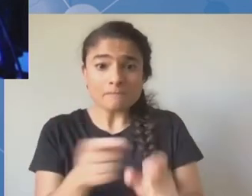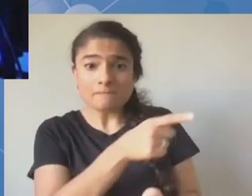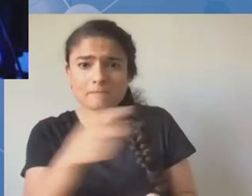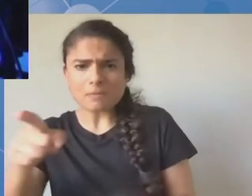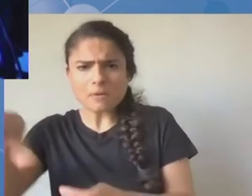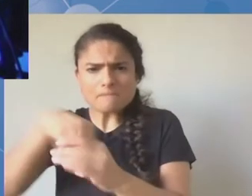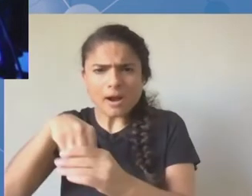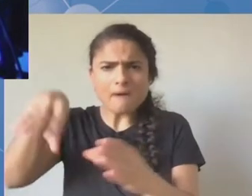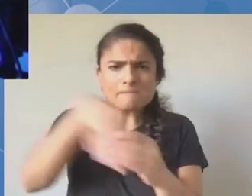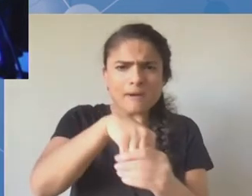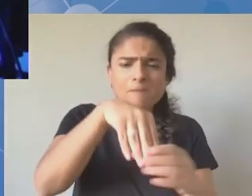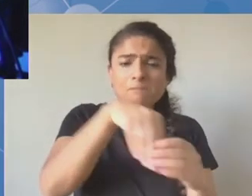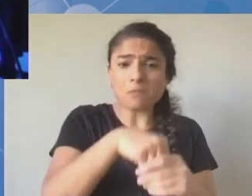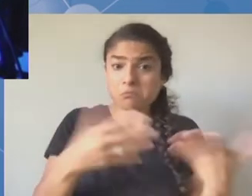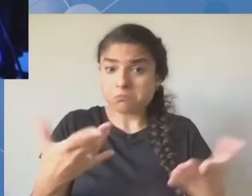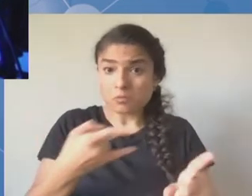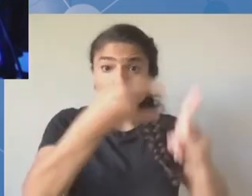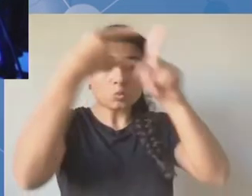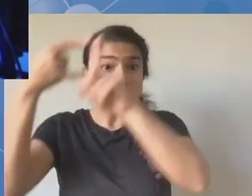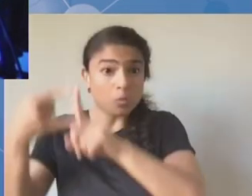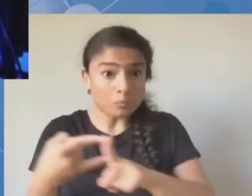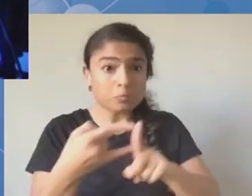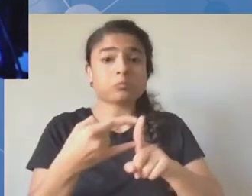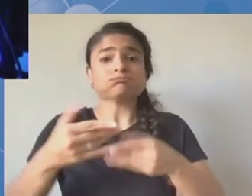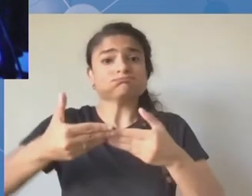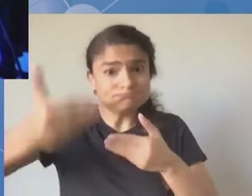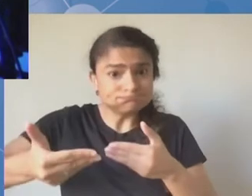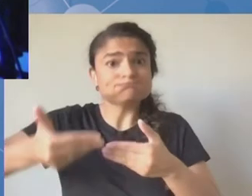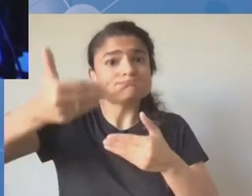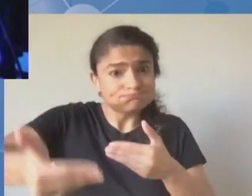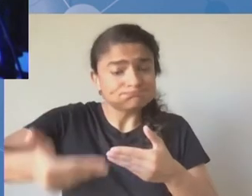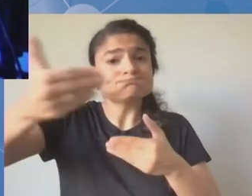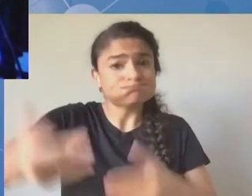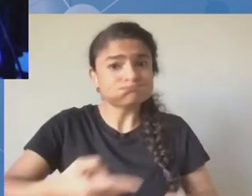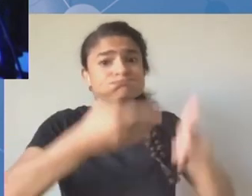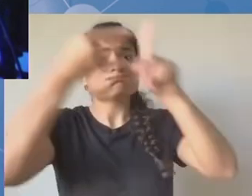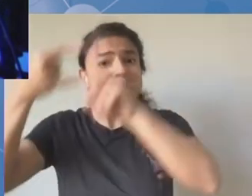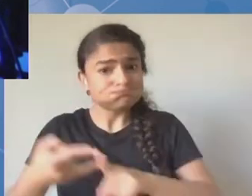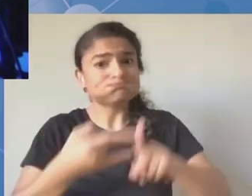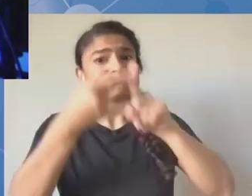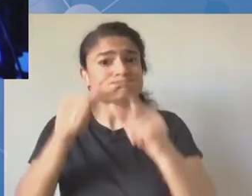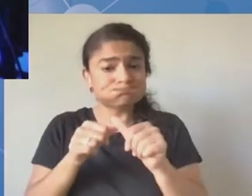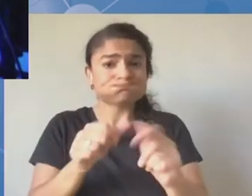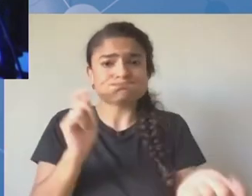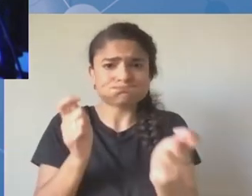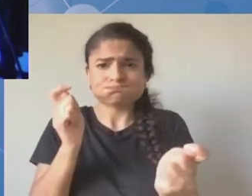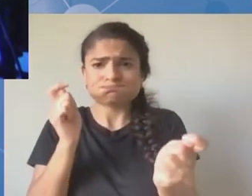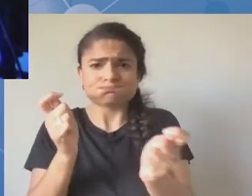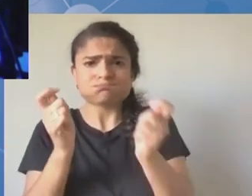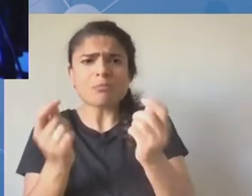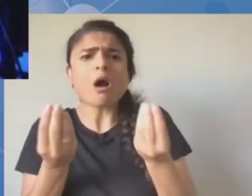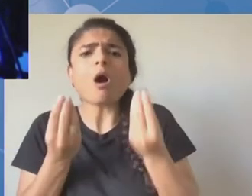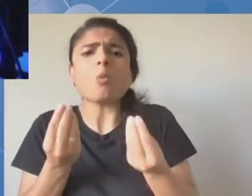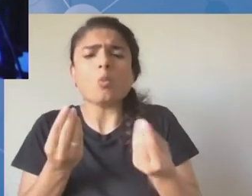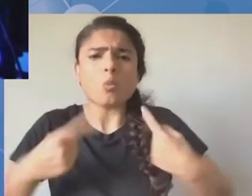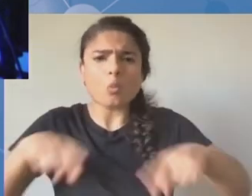wykraczające poza spotkania na Zoomie. Myślę, że naprawdę musimy poszukać nowych sposobów, na które można byłoby